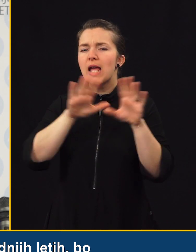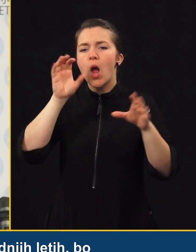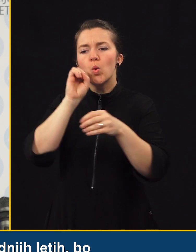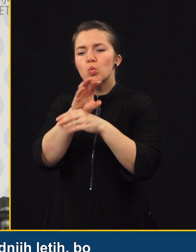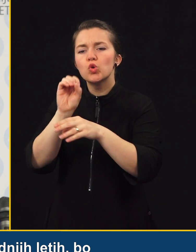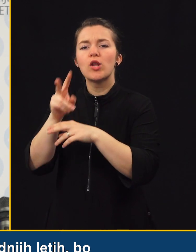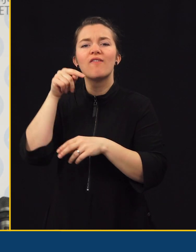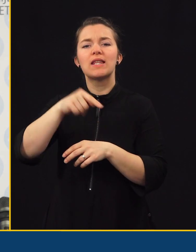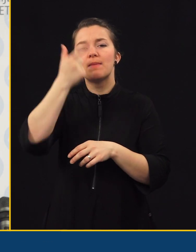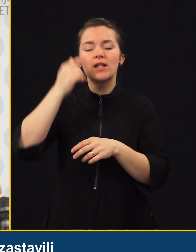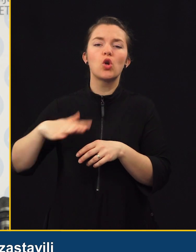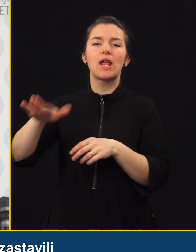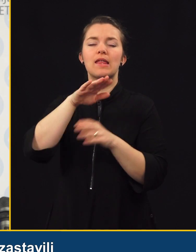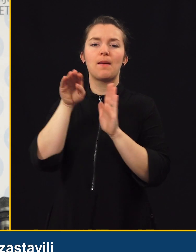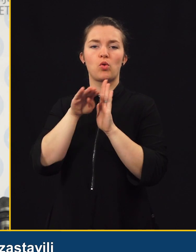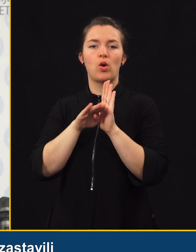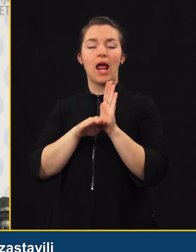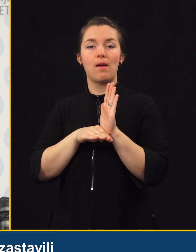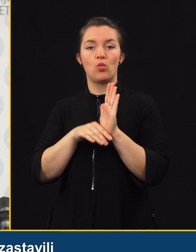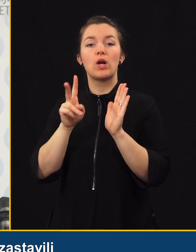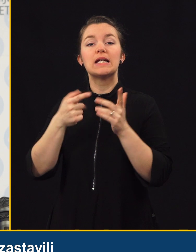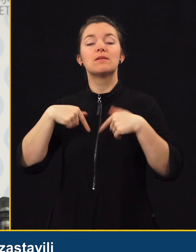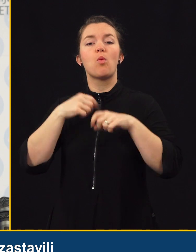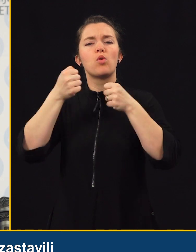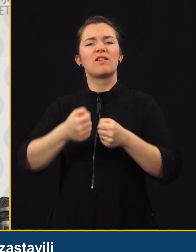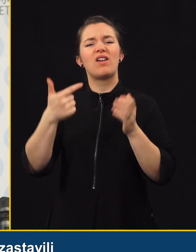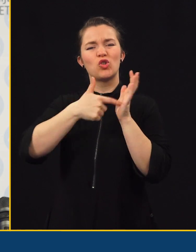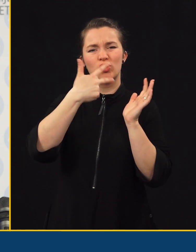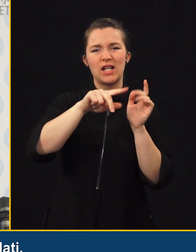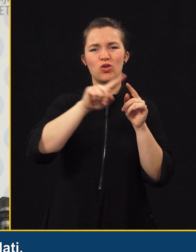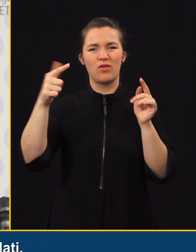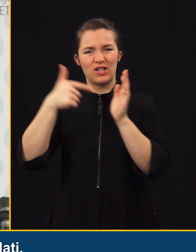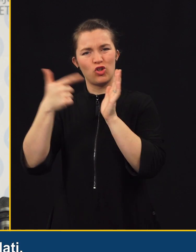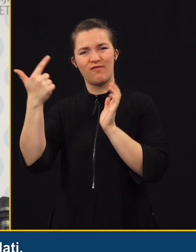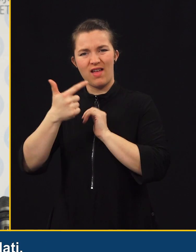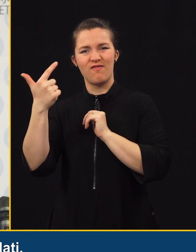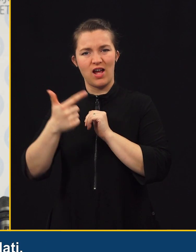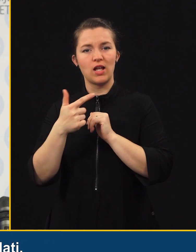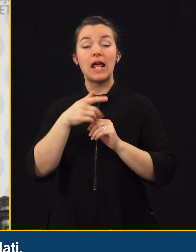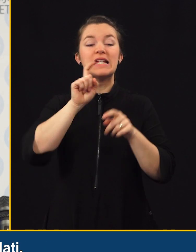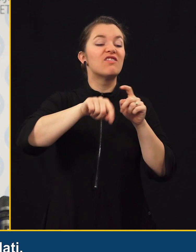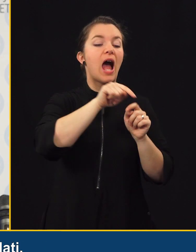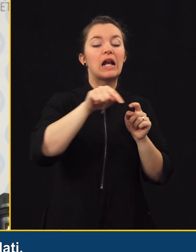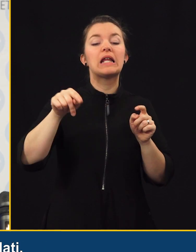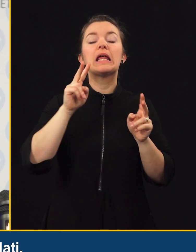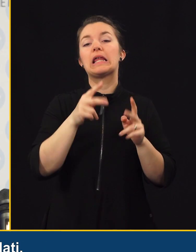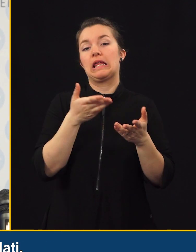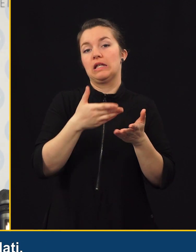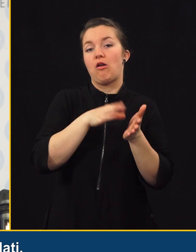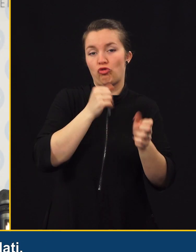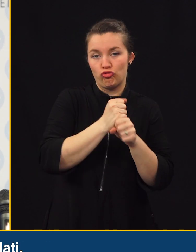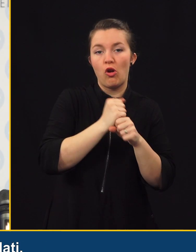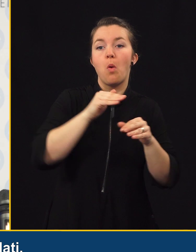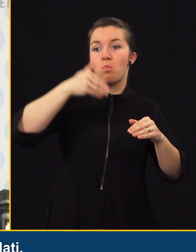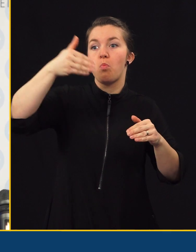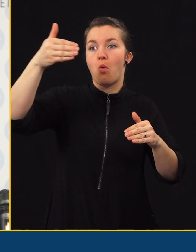tem nacionalnem programu, ki smo si ga zastavili v 2023 in 2022. Se pravzaprav stvari imajo, ko jih začneš delati, imajo pa z nekim zamikom